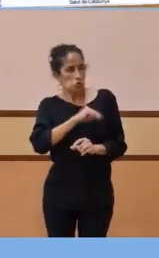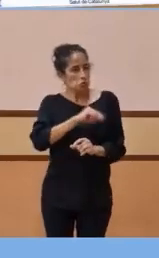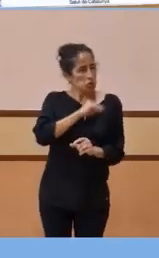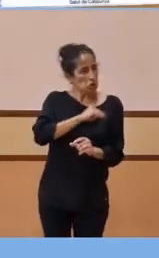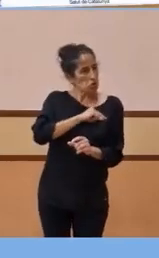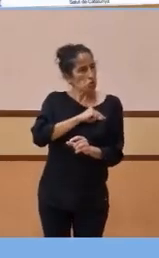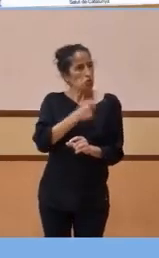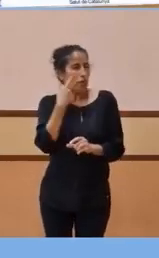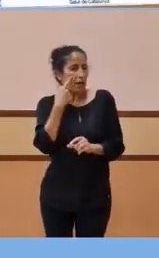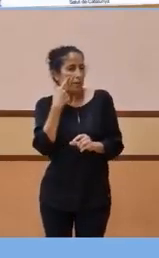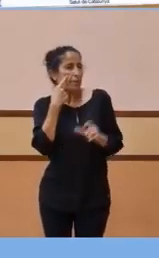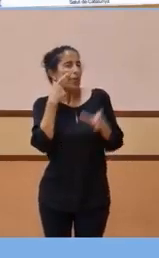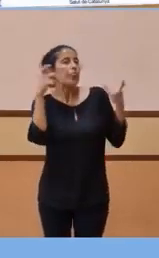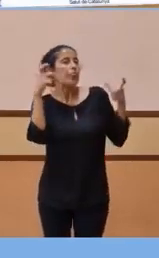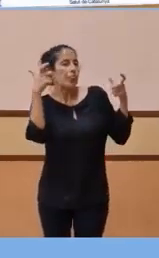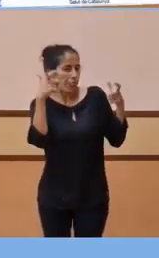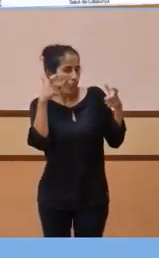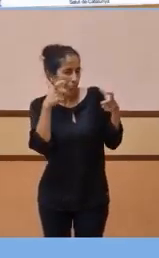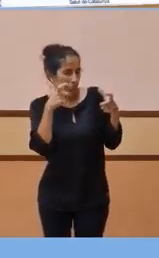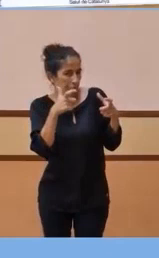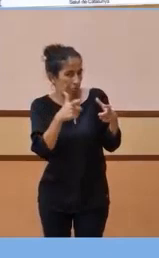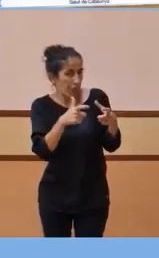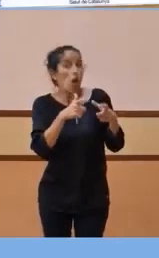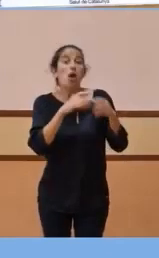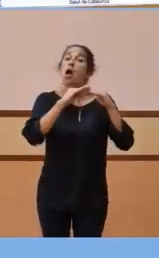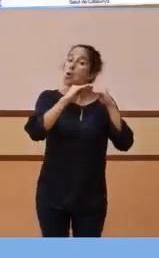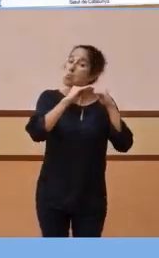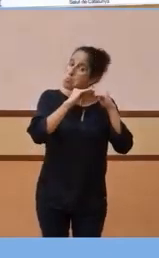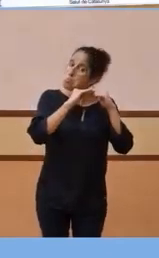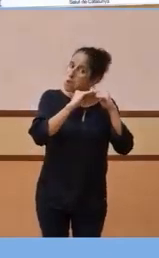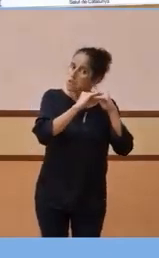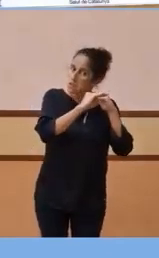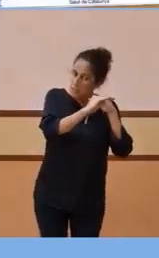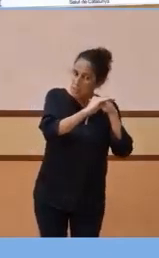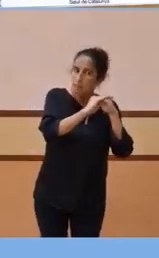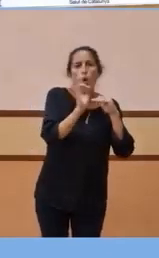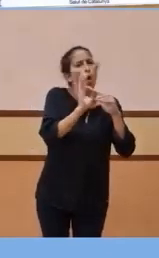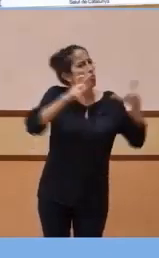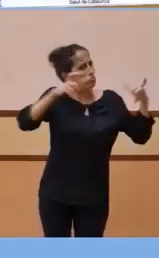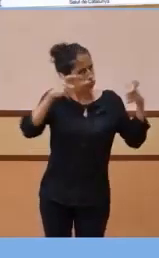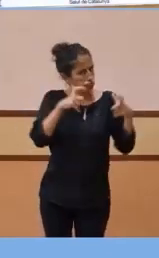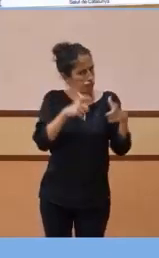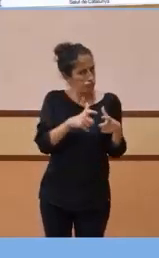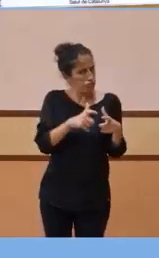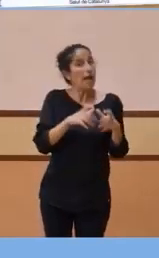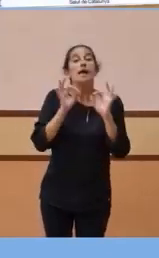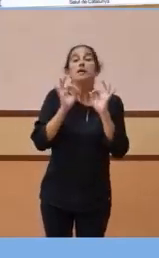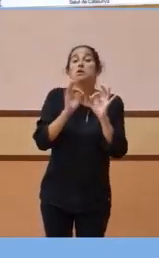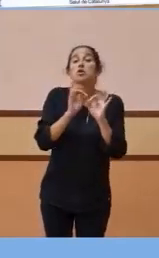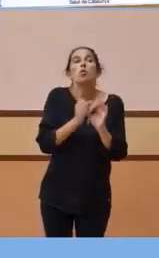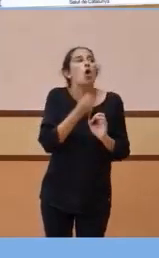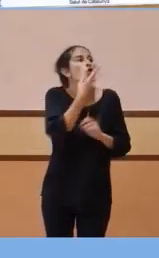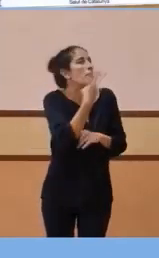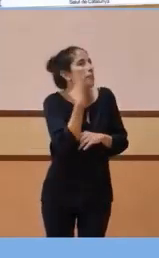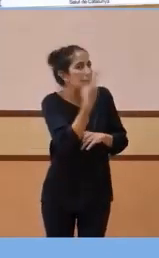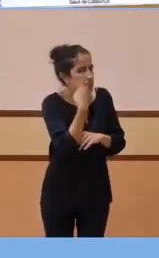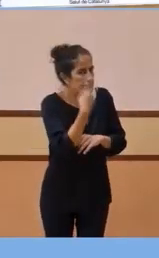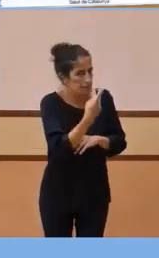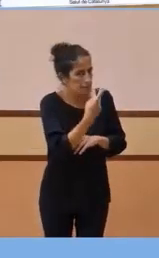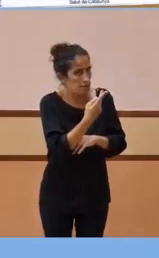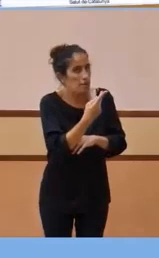a la baixa, estabilitzat i a la baixa, i especialment no tant amb el número de visites, que també,